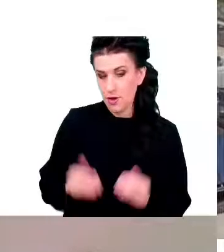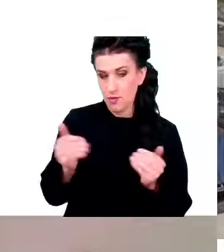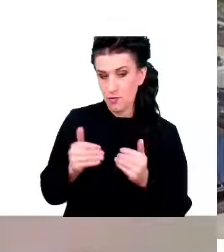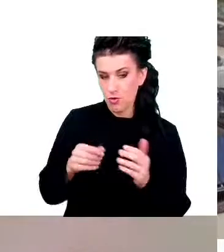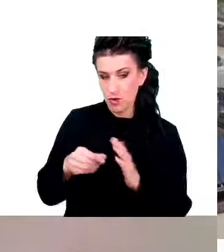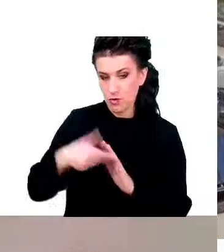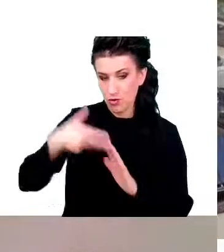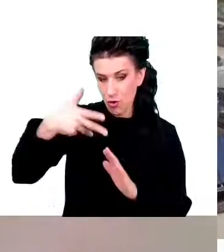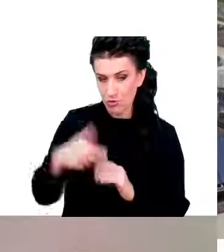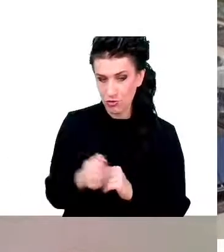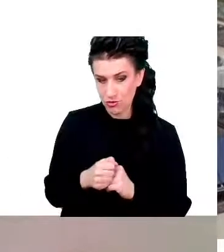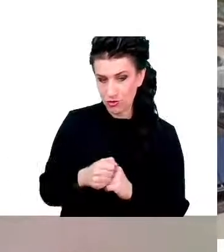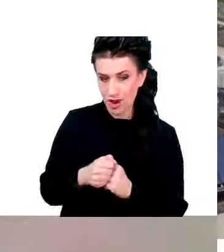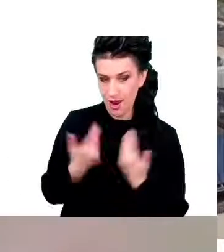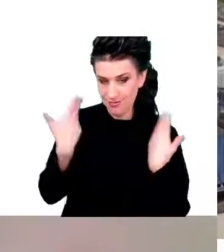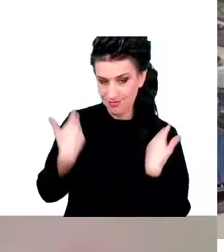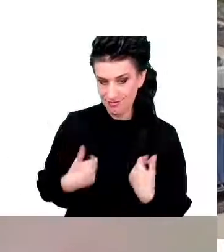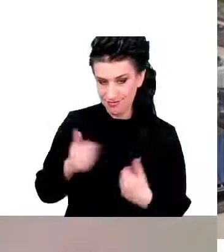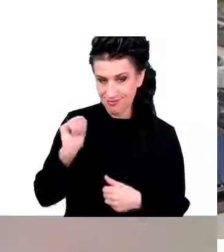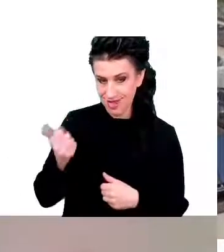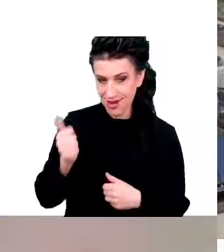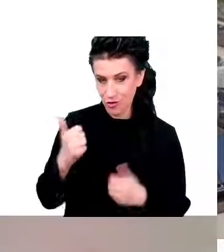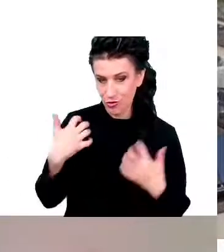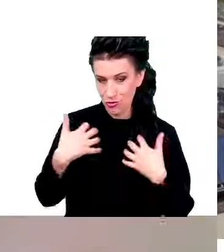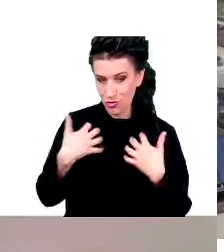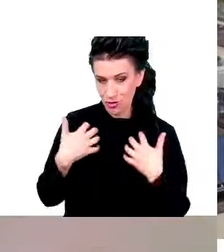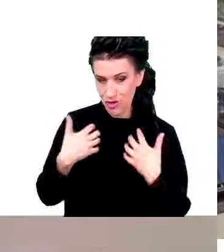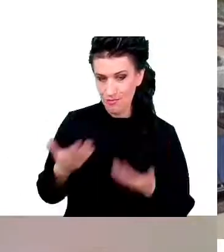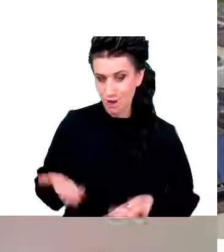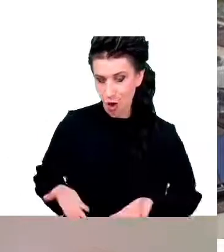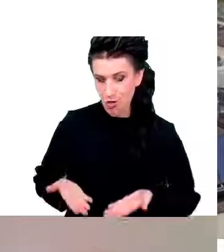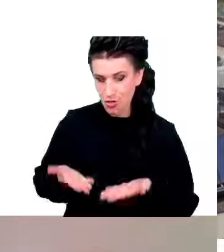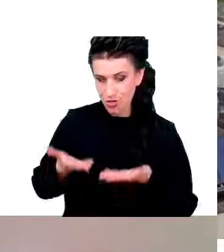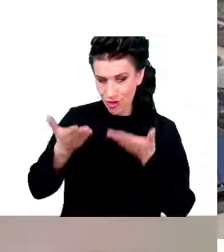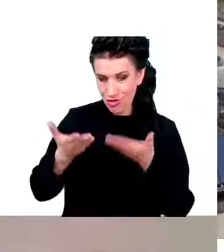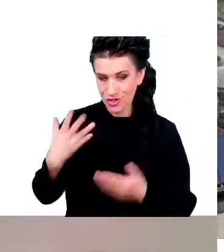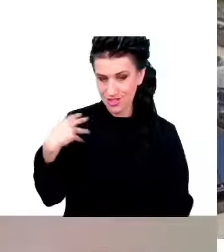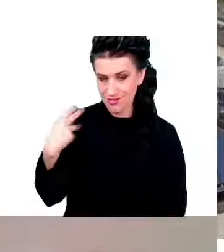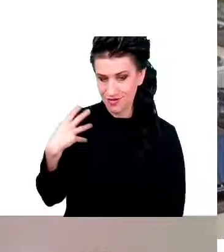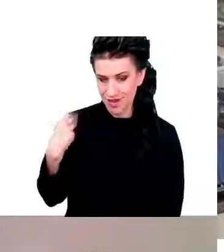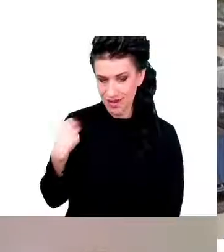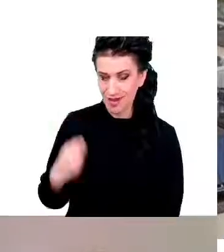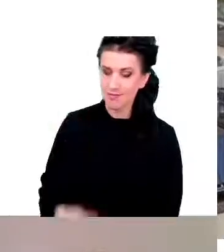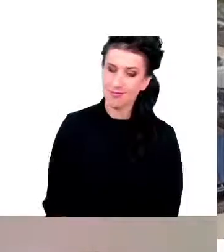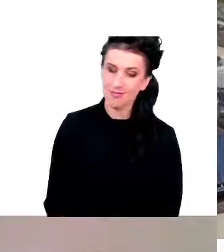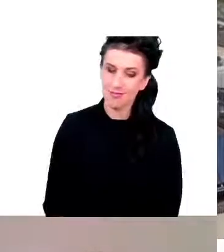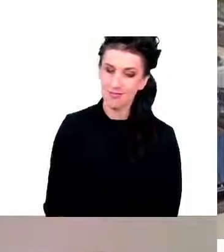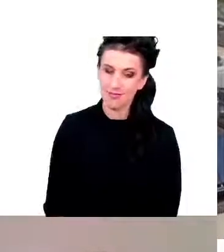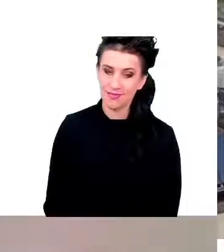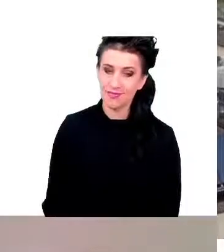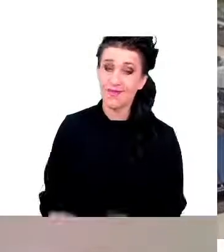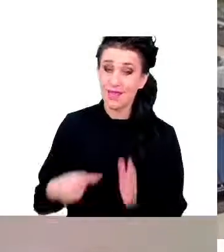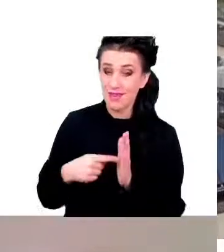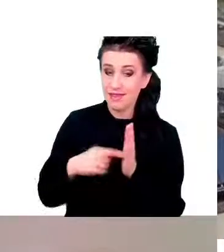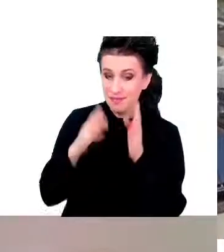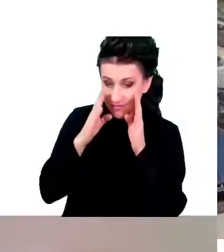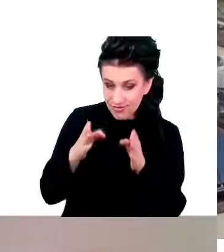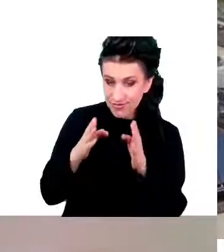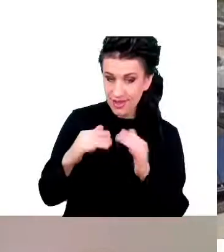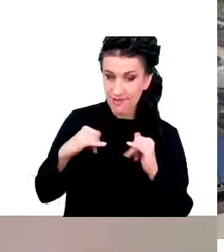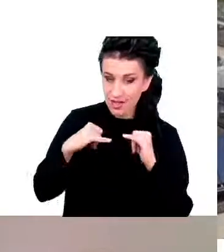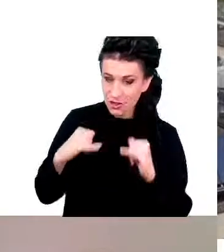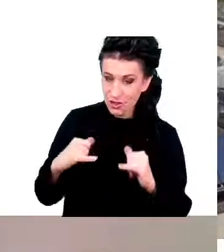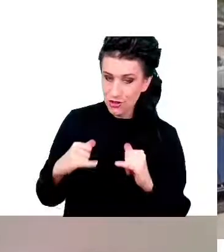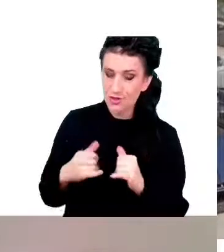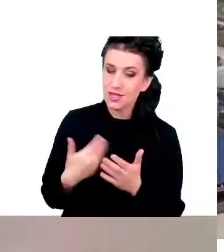podnieść jakość życia człowieka wraz z wiekiem. I na tym koncentrują się nasze wysiłki, dlatego wspieramy,